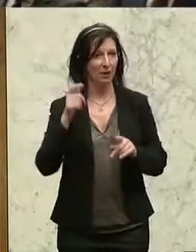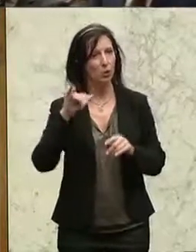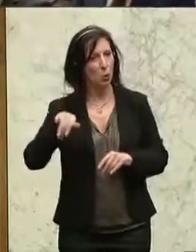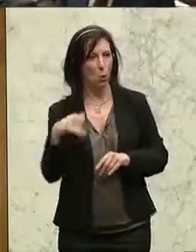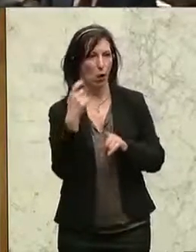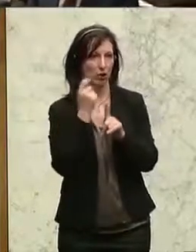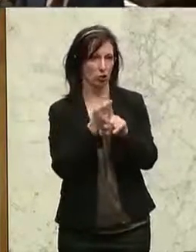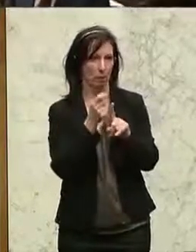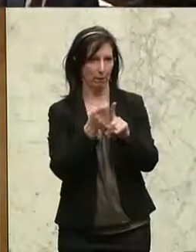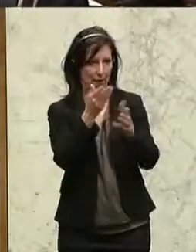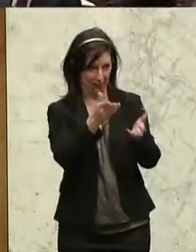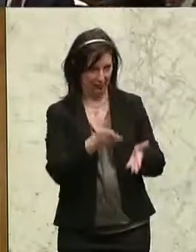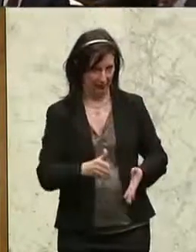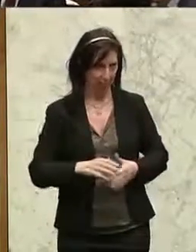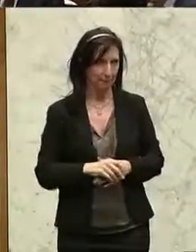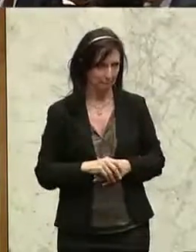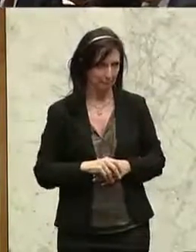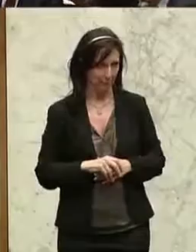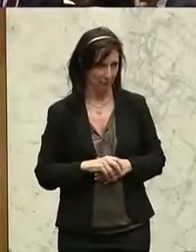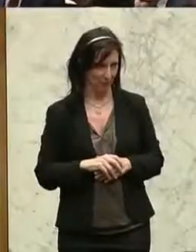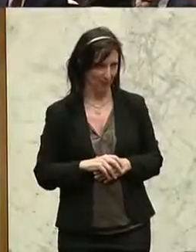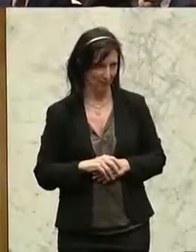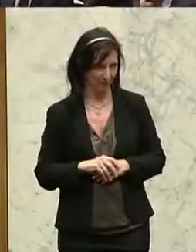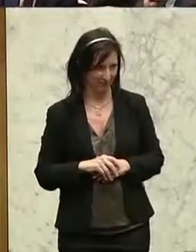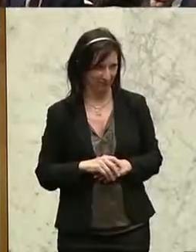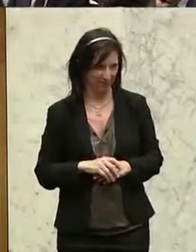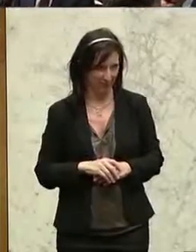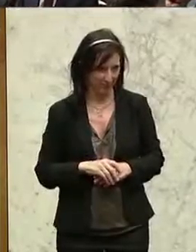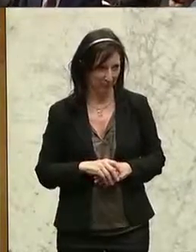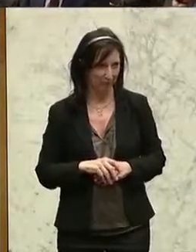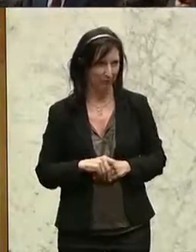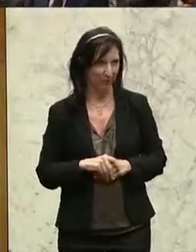Seniorensprecher. Der Pensionsgipfel habe das System nicht treffsicherer gemacht. Nächster Redner.